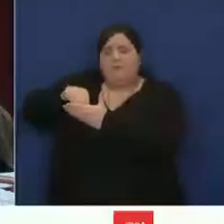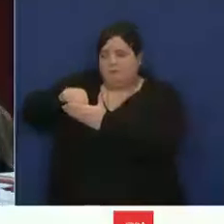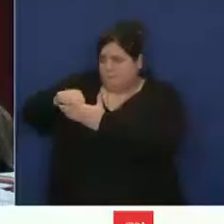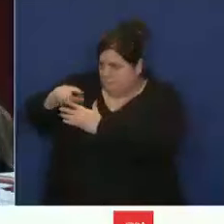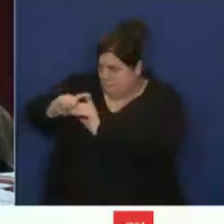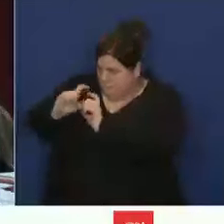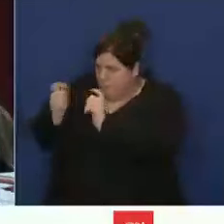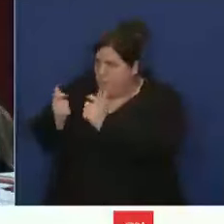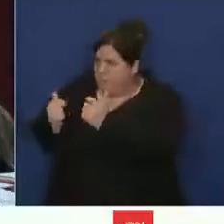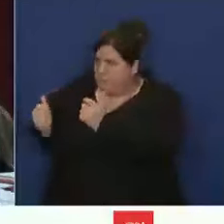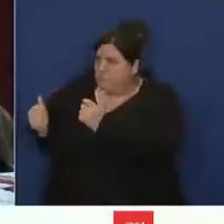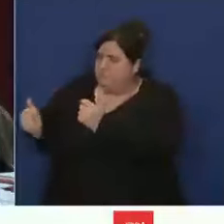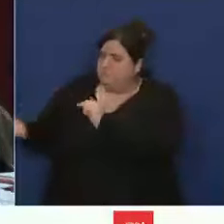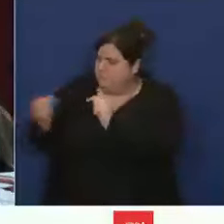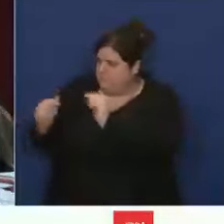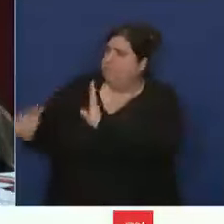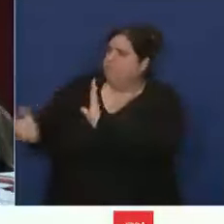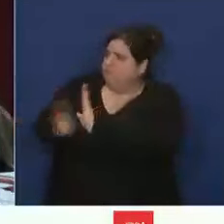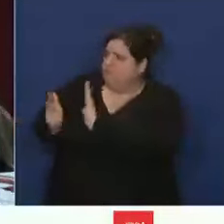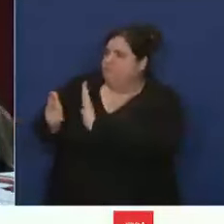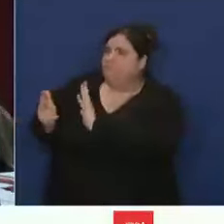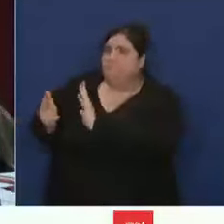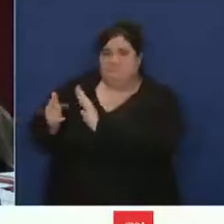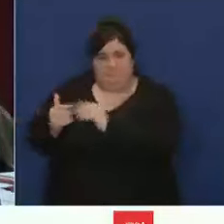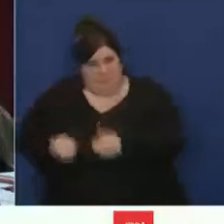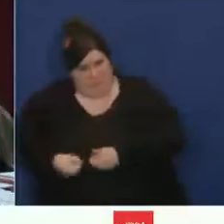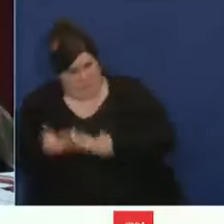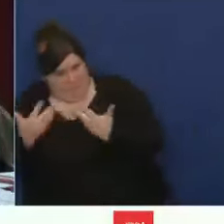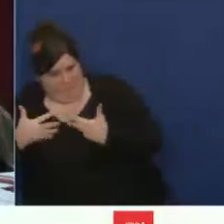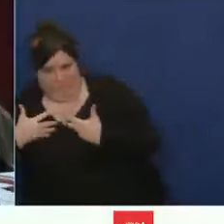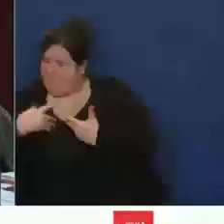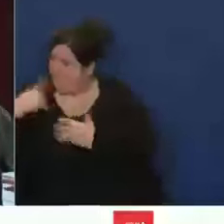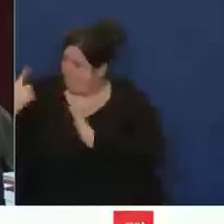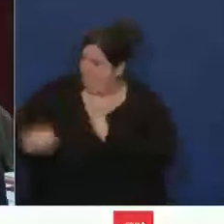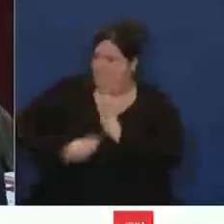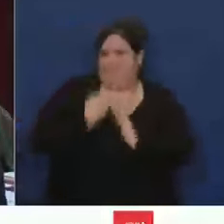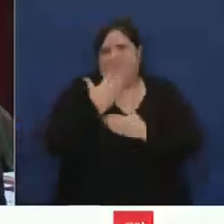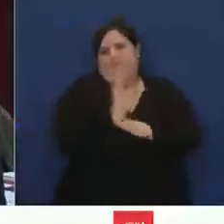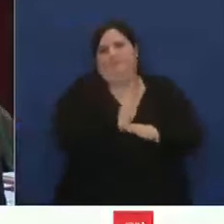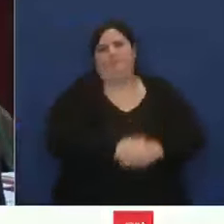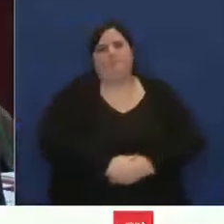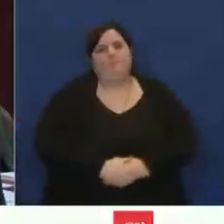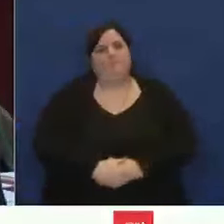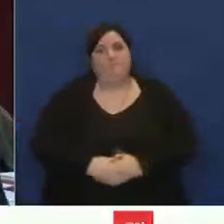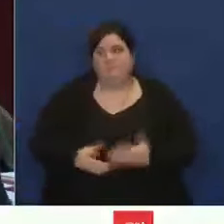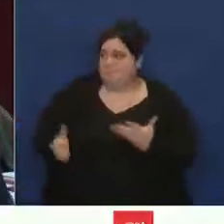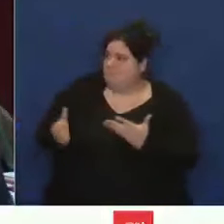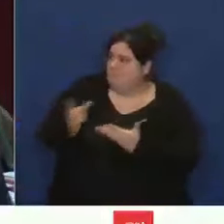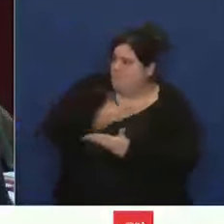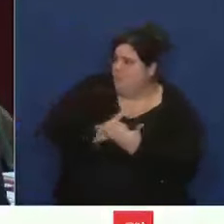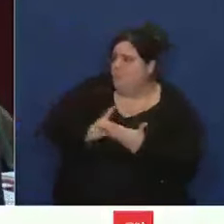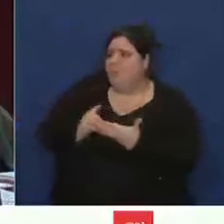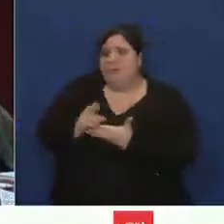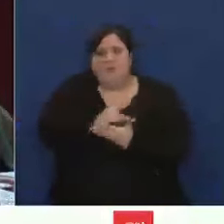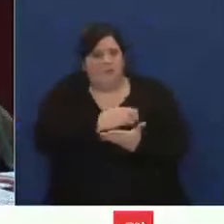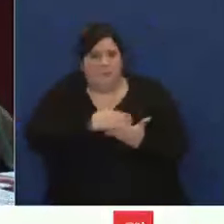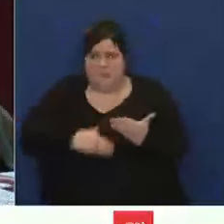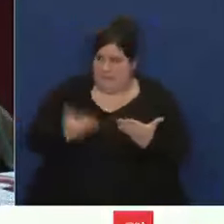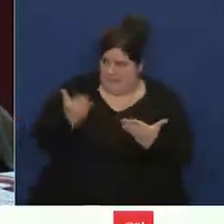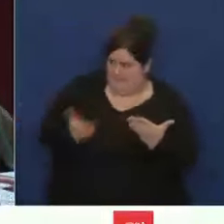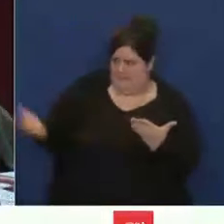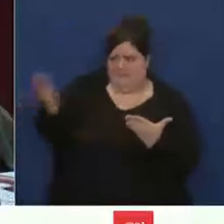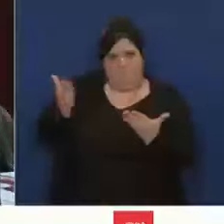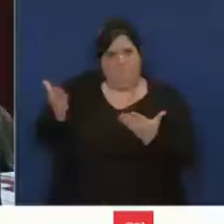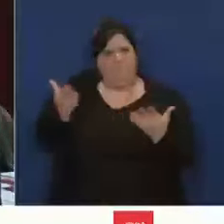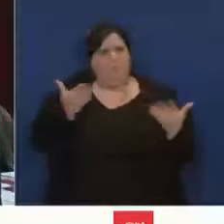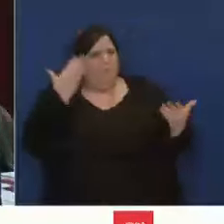Je reviens sur ce point en considérant qu'une collectivité territoriale est une administration particulière en ce sens qu